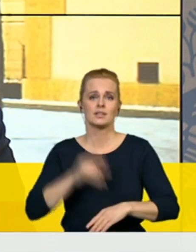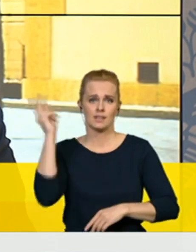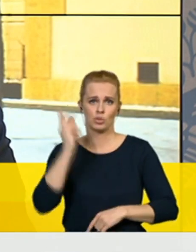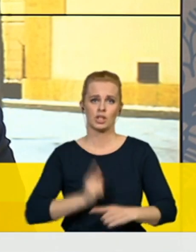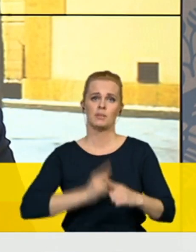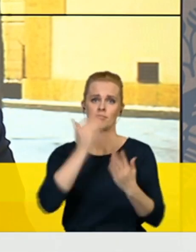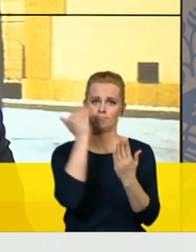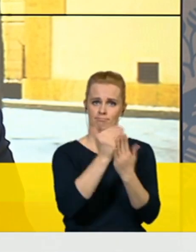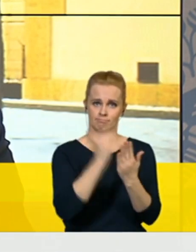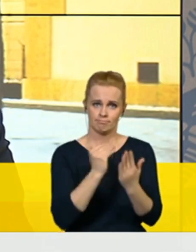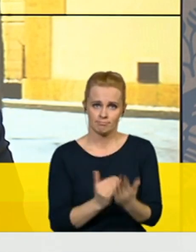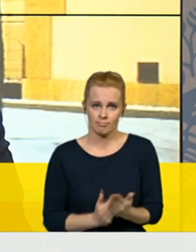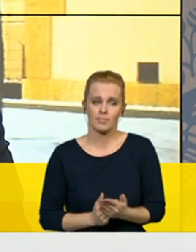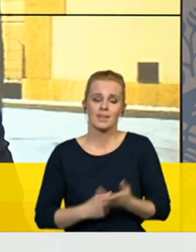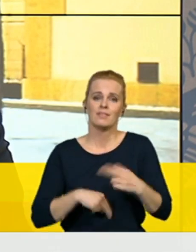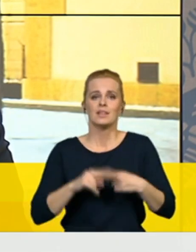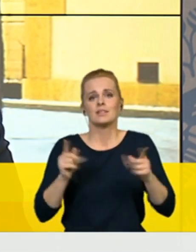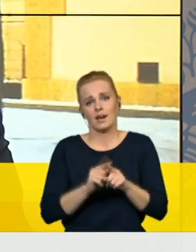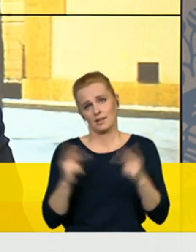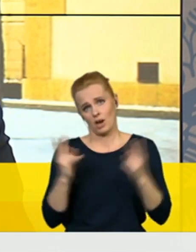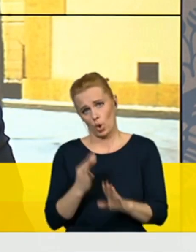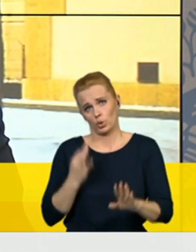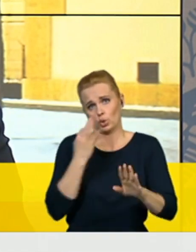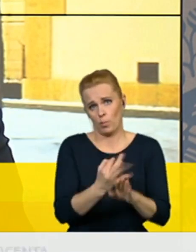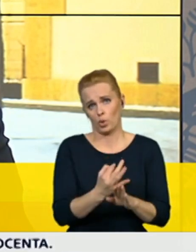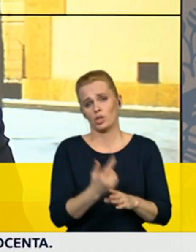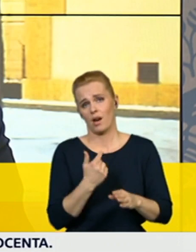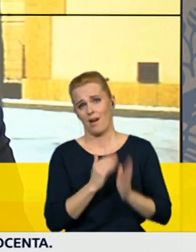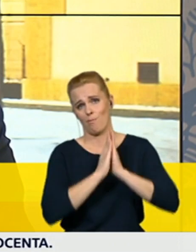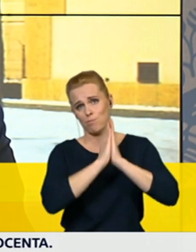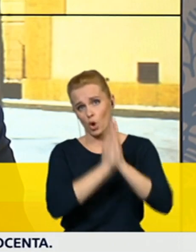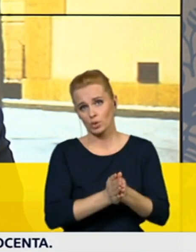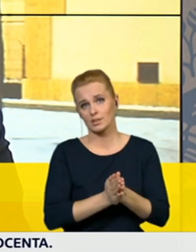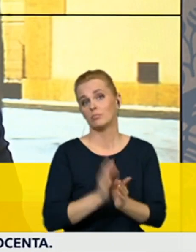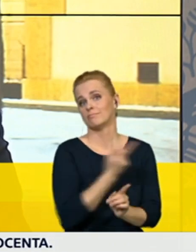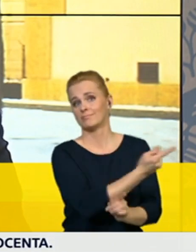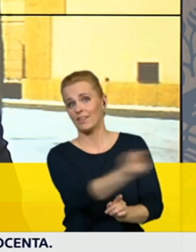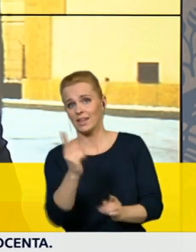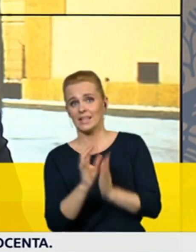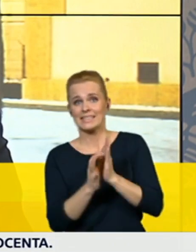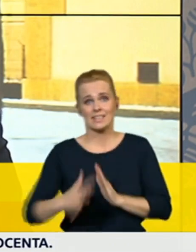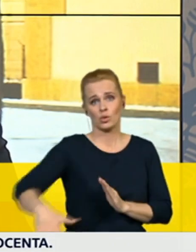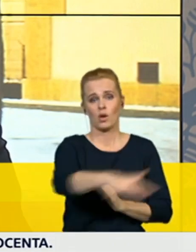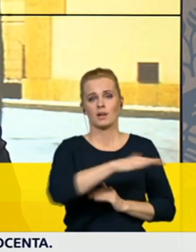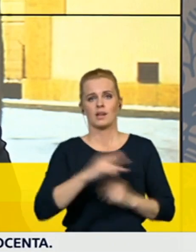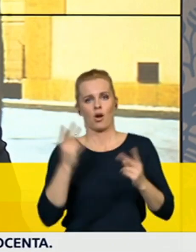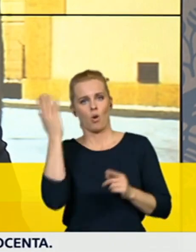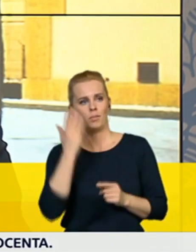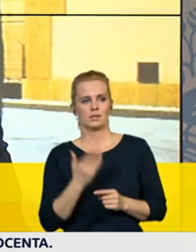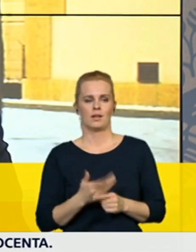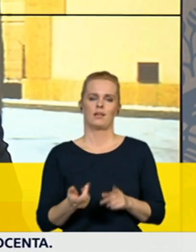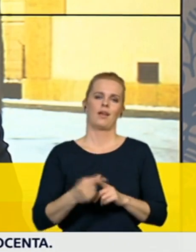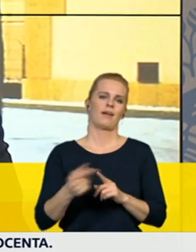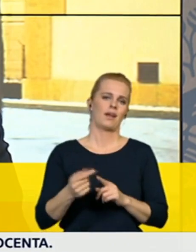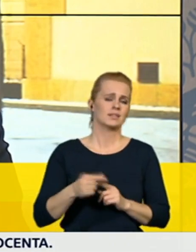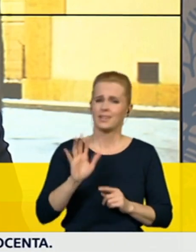nějaký směr, nějaký apelativní charakter a my prostě vyzýváme naše občany, aby tu situaci stále brali vážně, protože oni